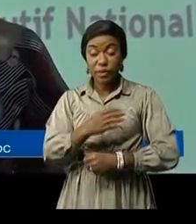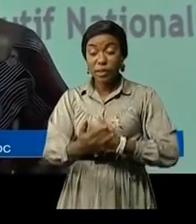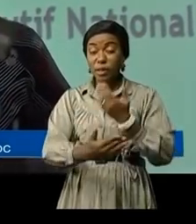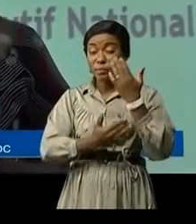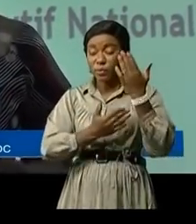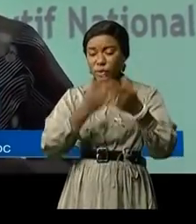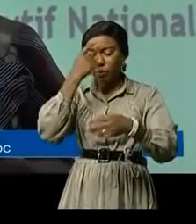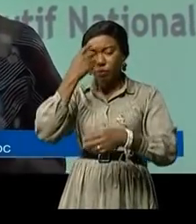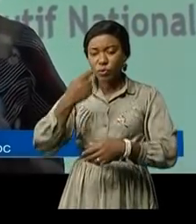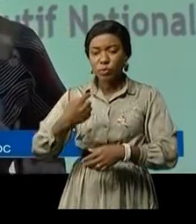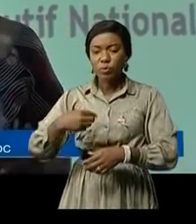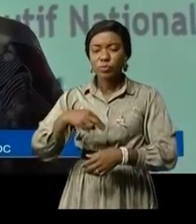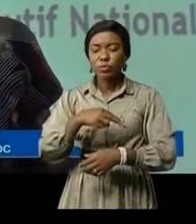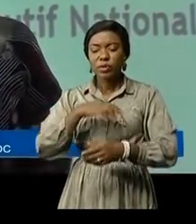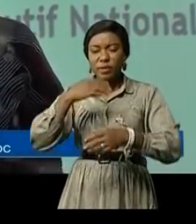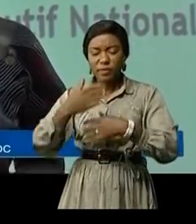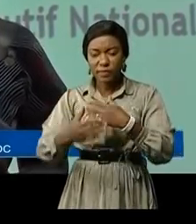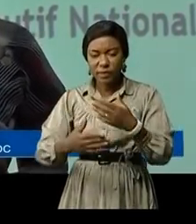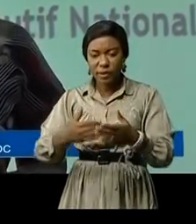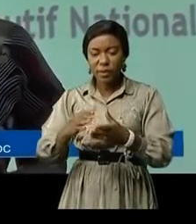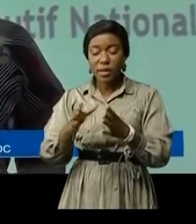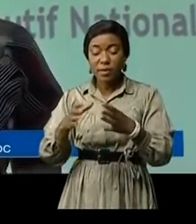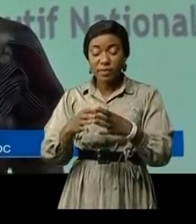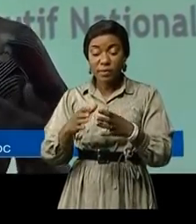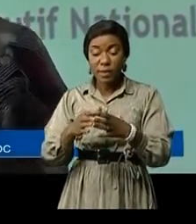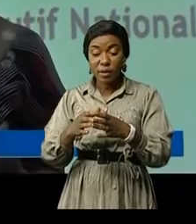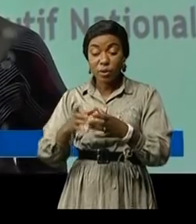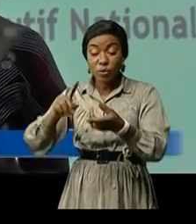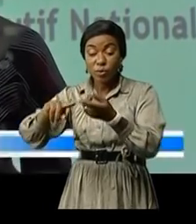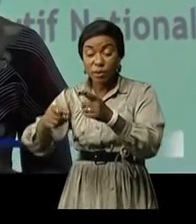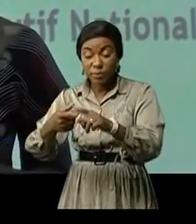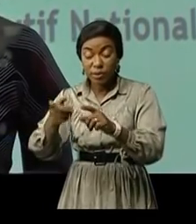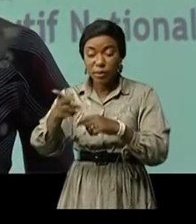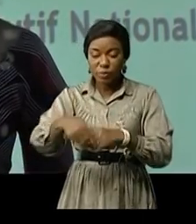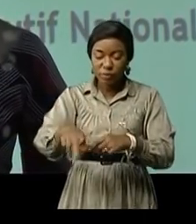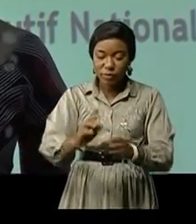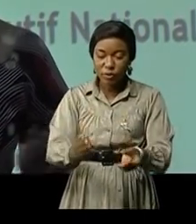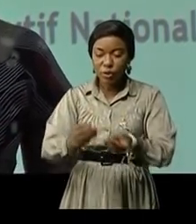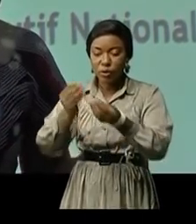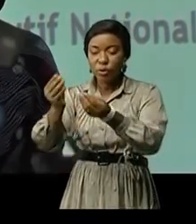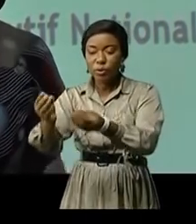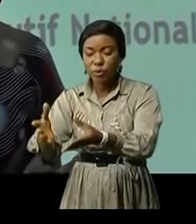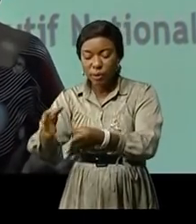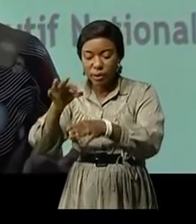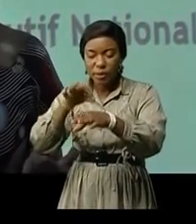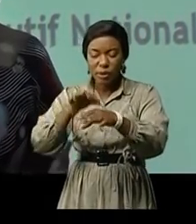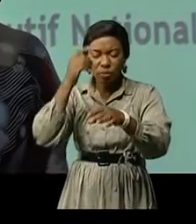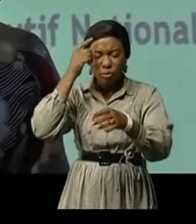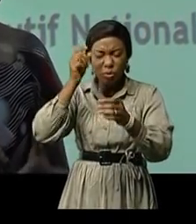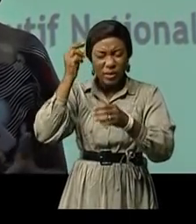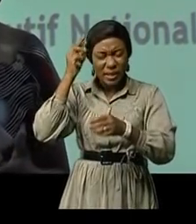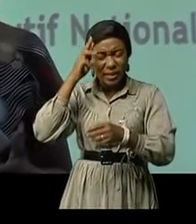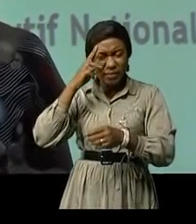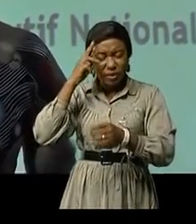a aussi offert aux collègues dans les provinces l'opportunité de réfléchir ensemble